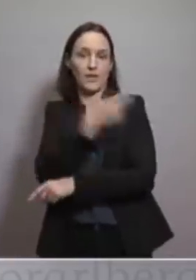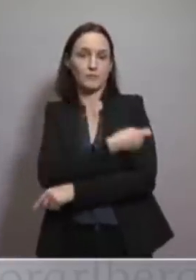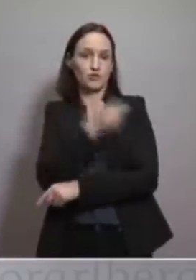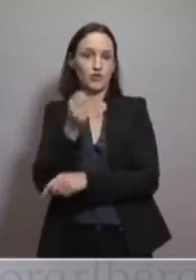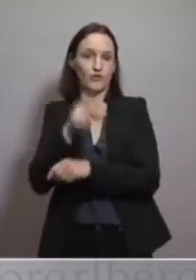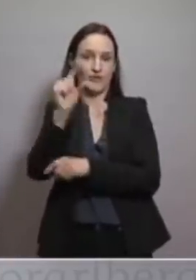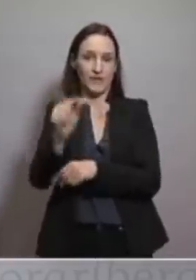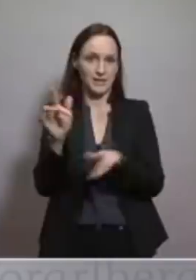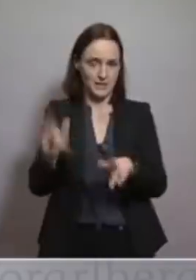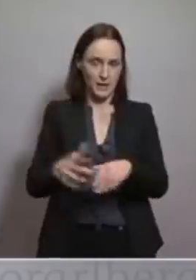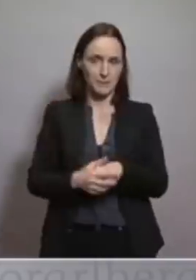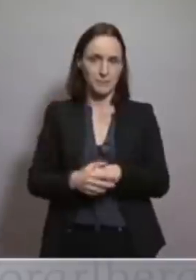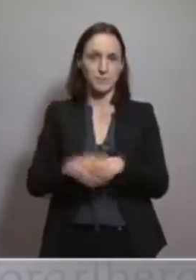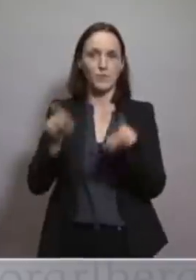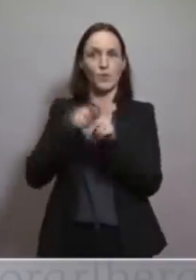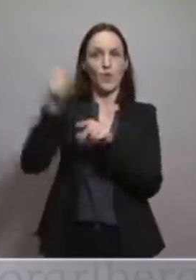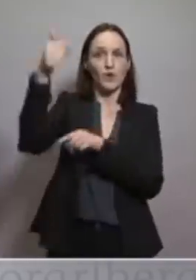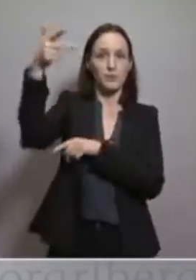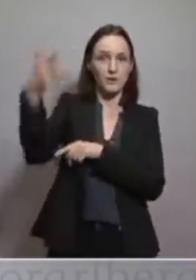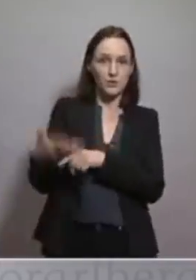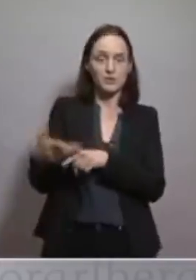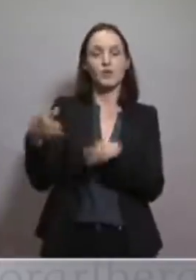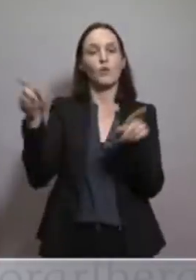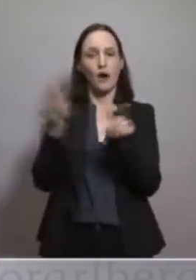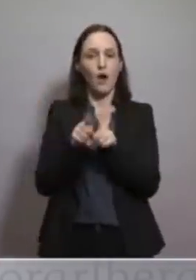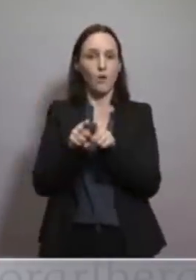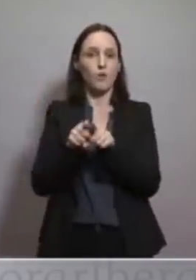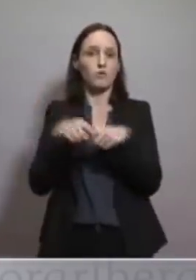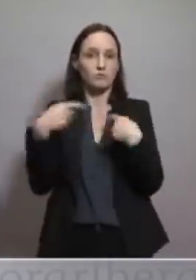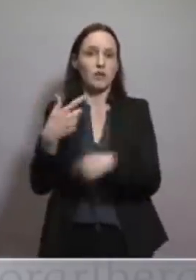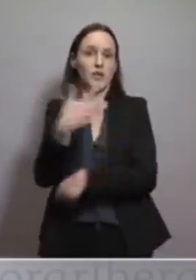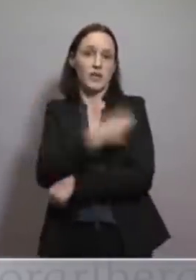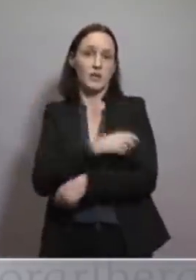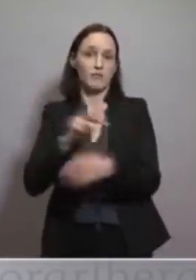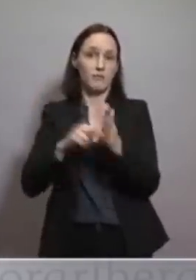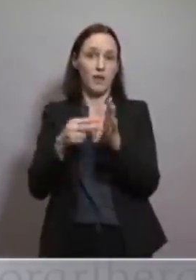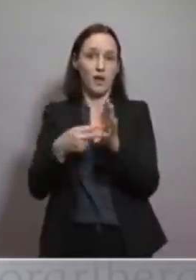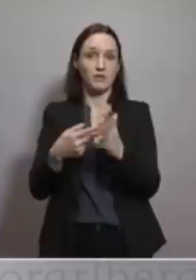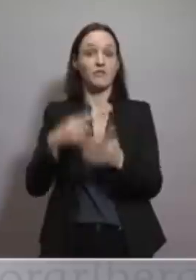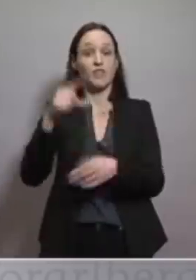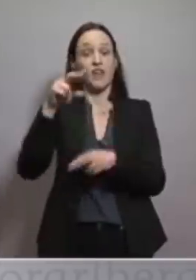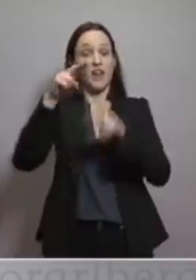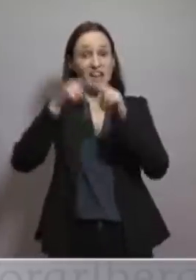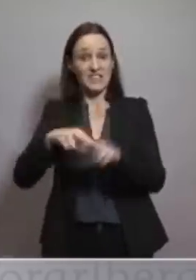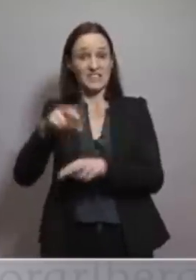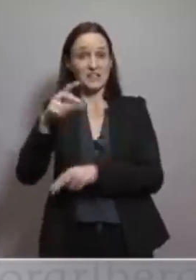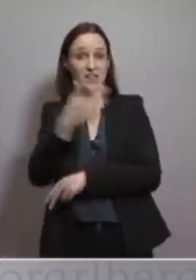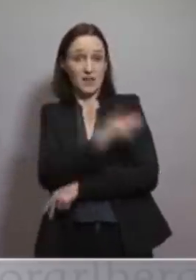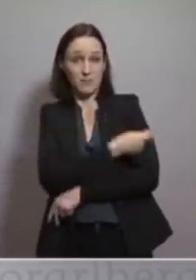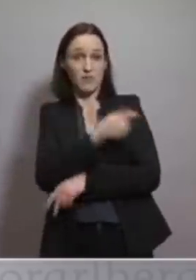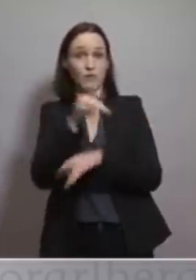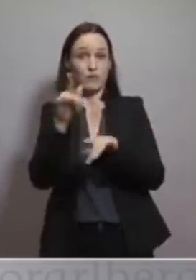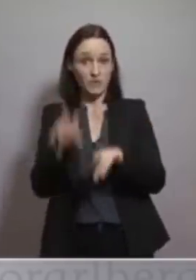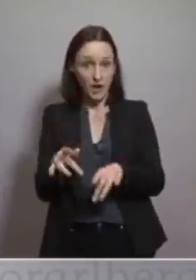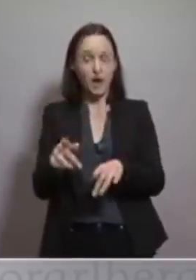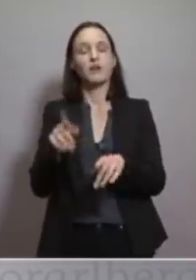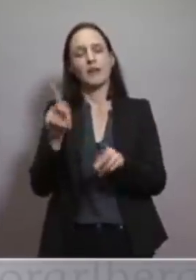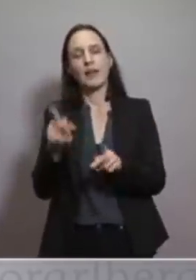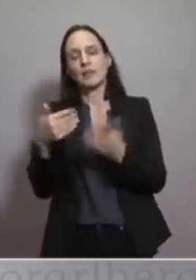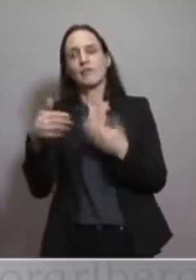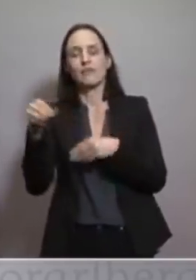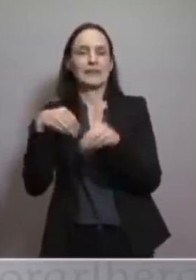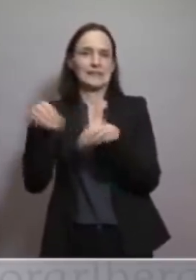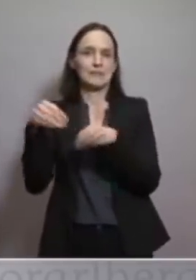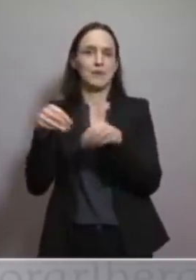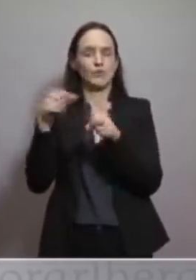Priorisierungen gilt eigentlich auch der Impfplan. Und wie gesagt, wenn eine Impfung übrig bleibt, dann würde ich sagen, man kann flexibel werden, man kann